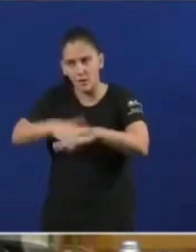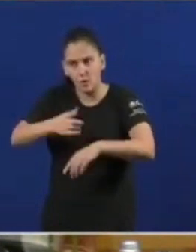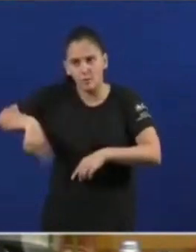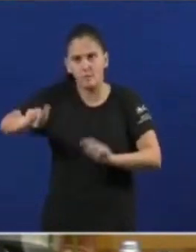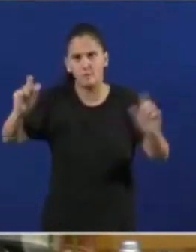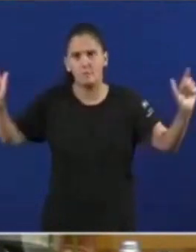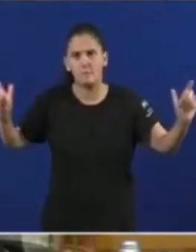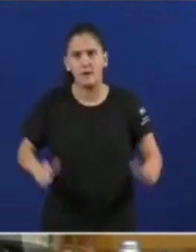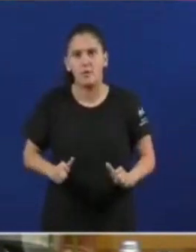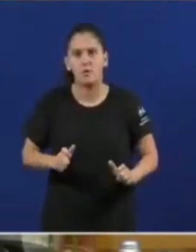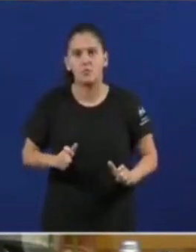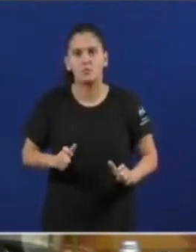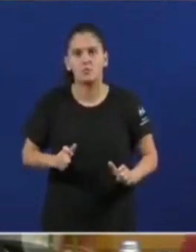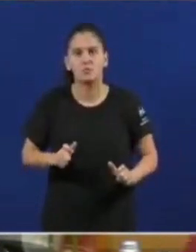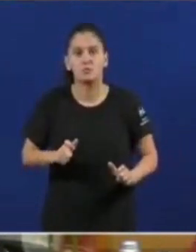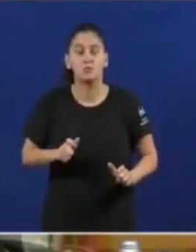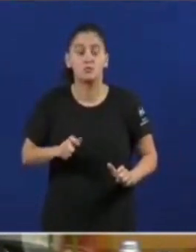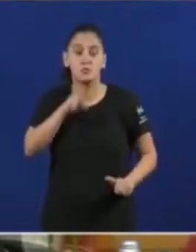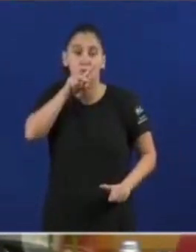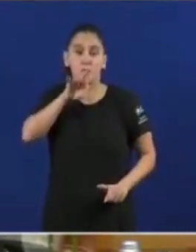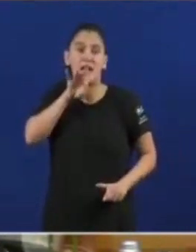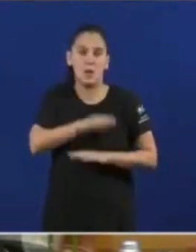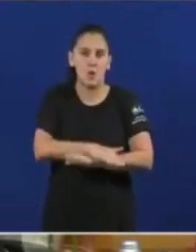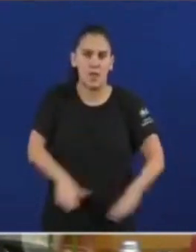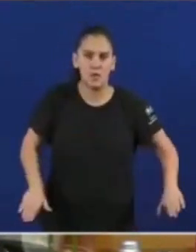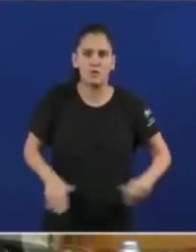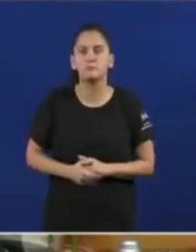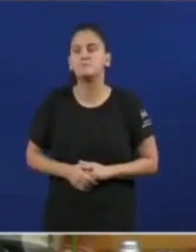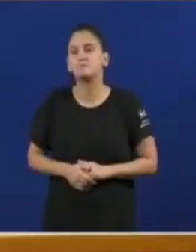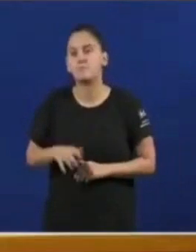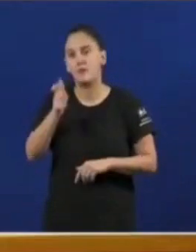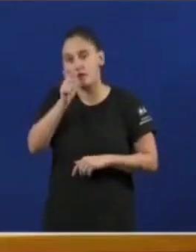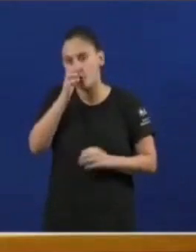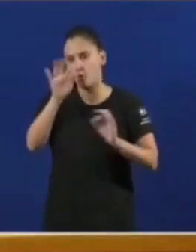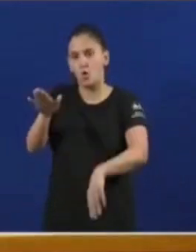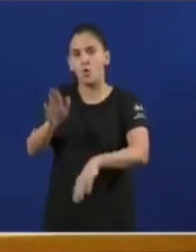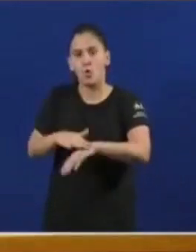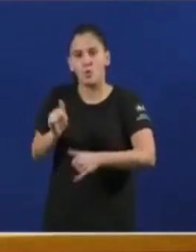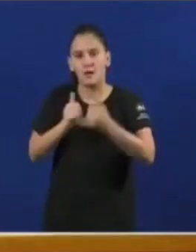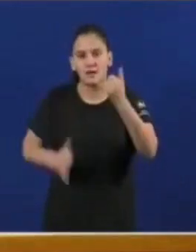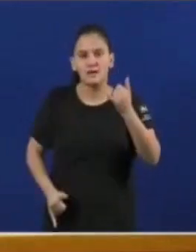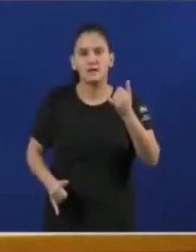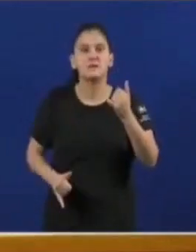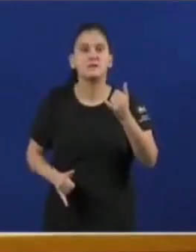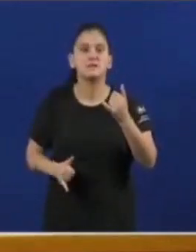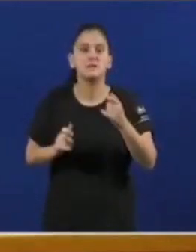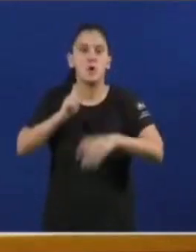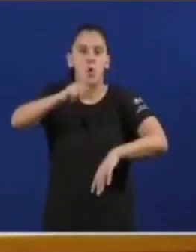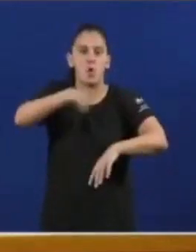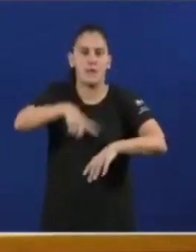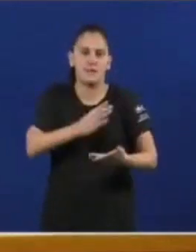do uso do galego entre os nenos. Feijó culpa a crise do aumento de horas lectivas.